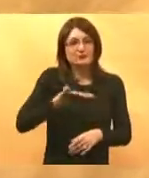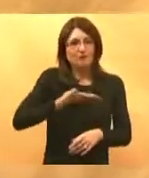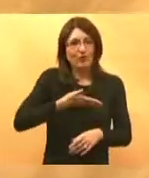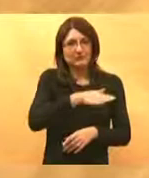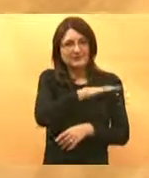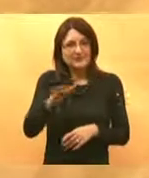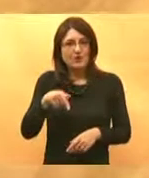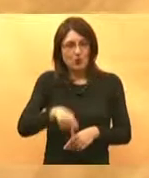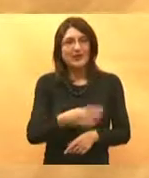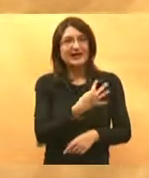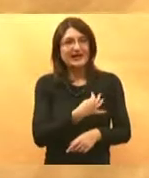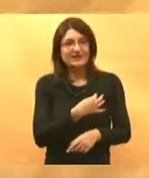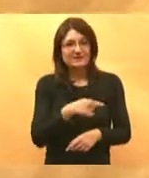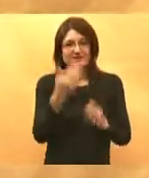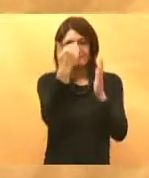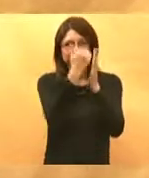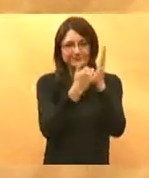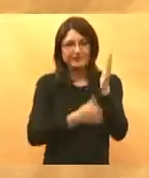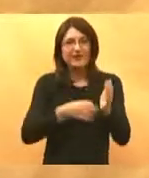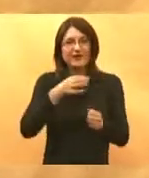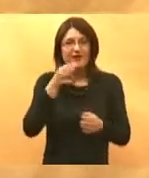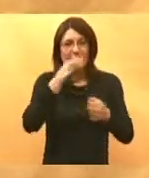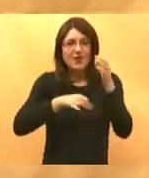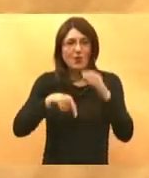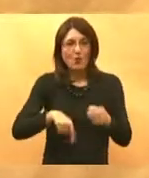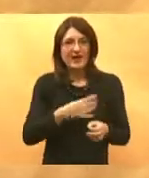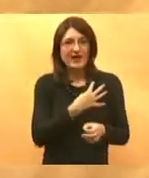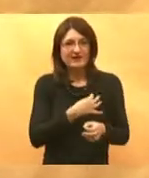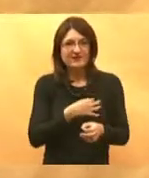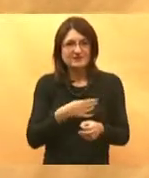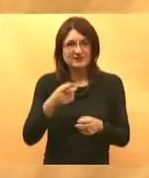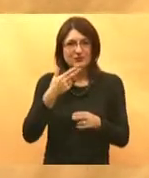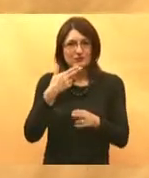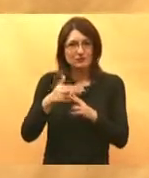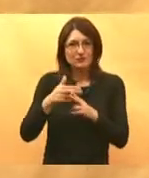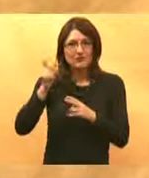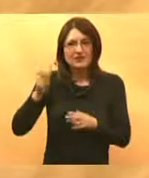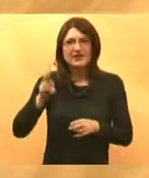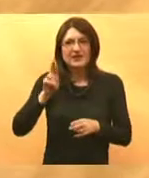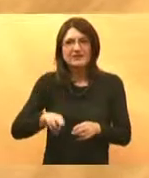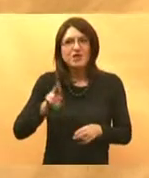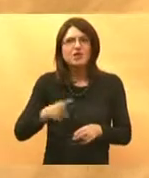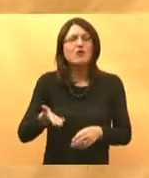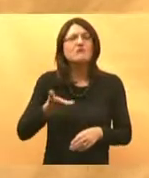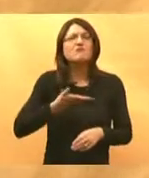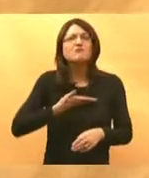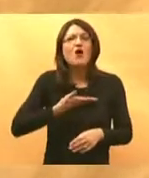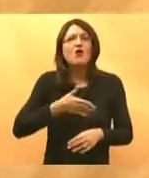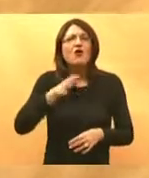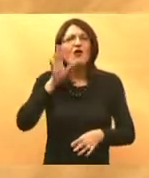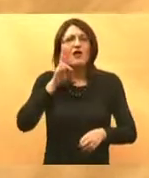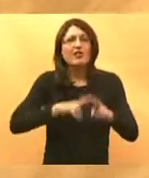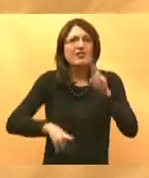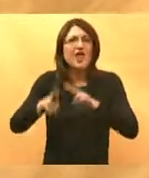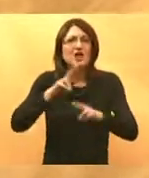u Hrvatskoj po listi ljekova pacijenti u Hrvatskoj imaju zaista dostupno ogroman dijapazon lječenja